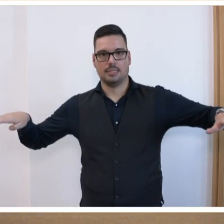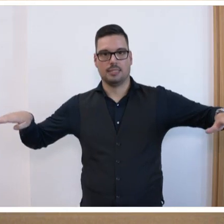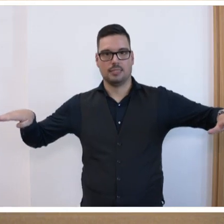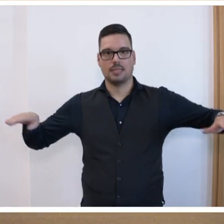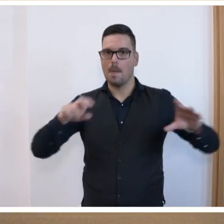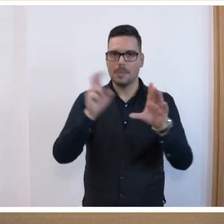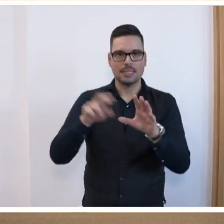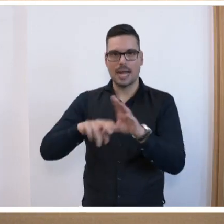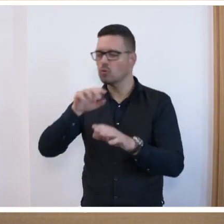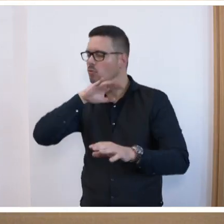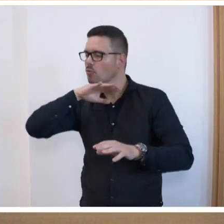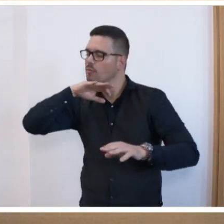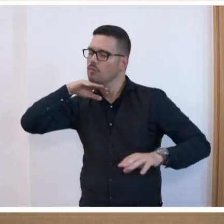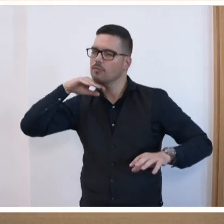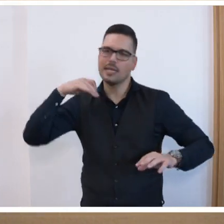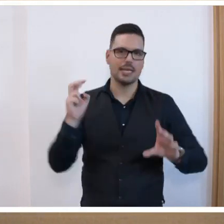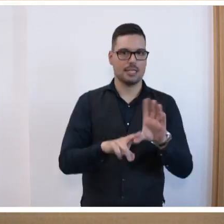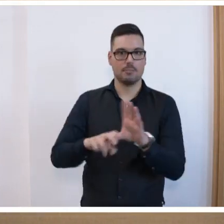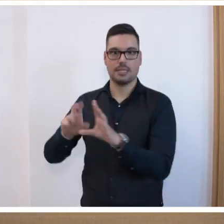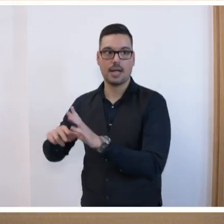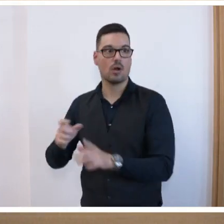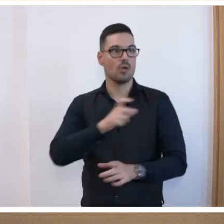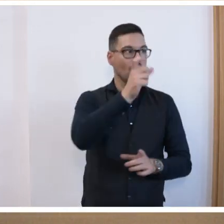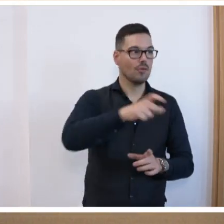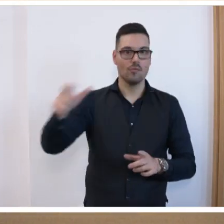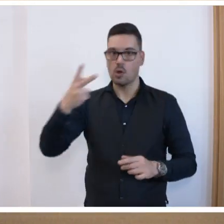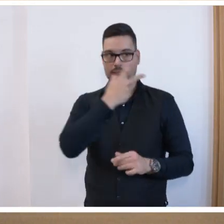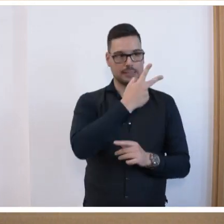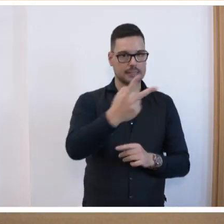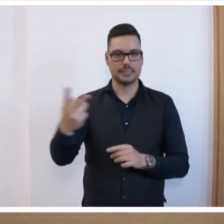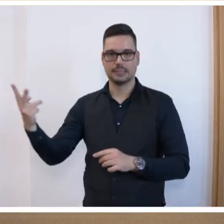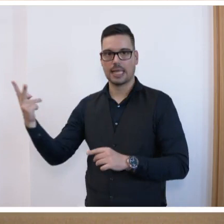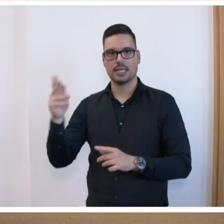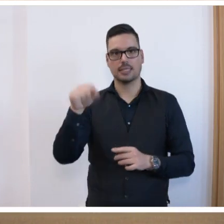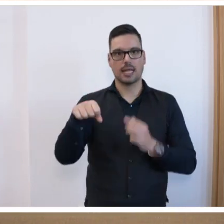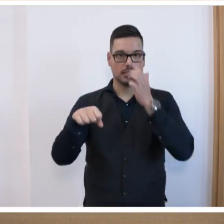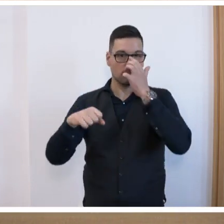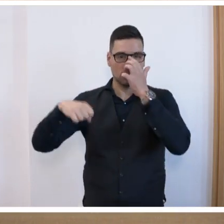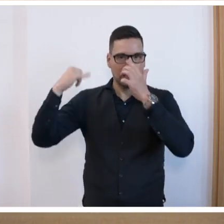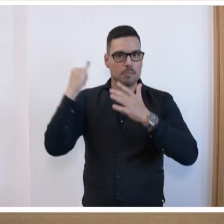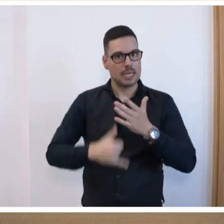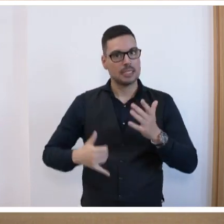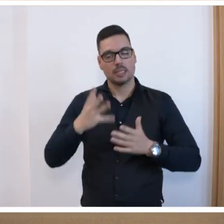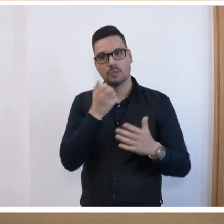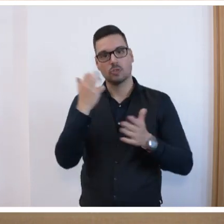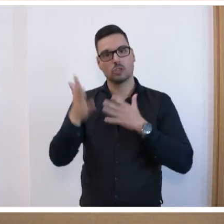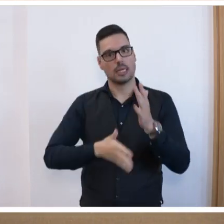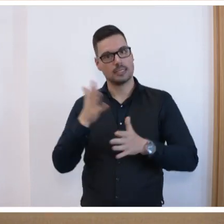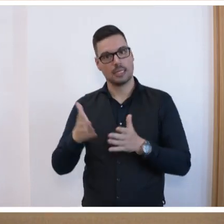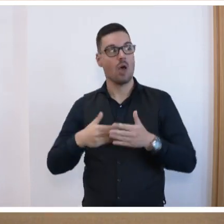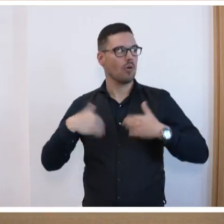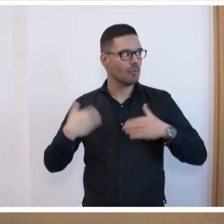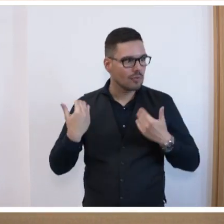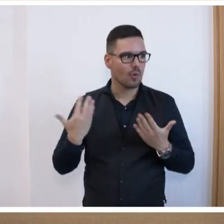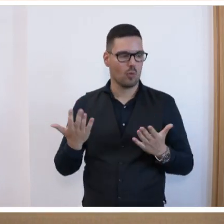Beteiligung hatte und auch, dass die Bevölkerung es sehen konnte. Und am Ende möchte ich nur so viel sagen, ich freue